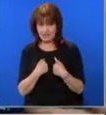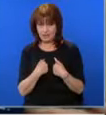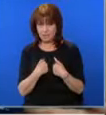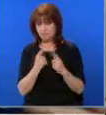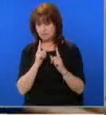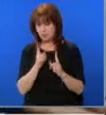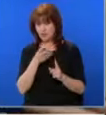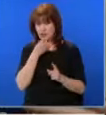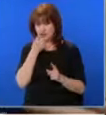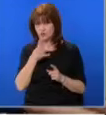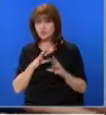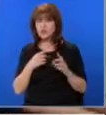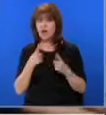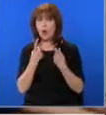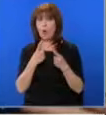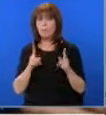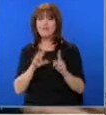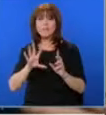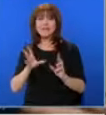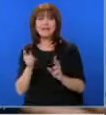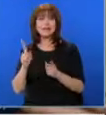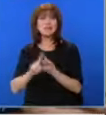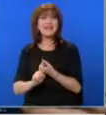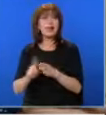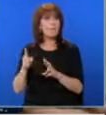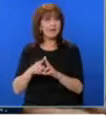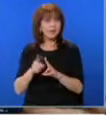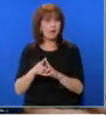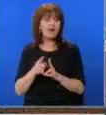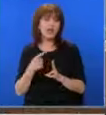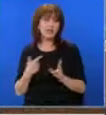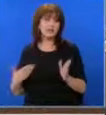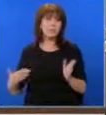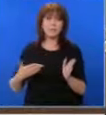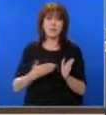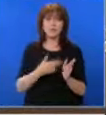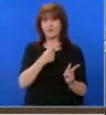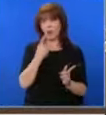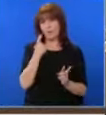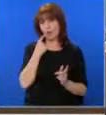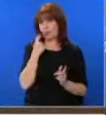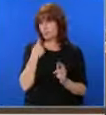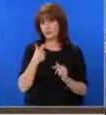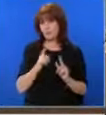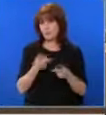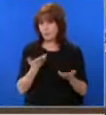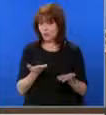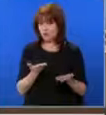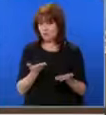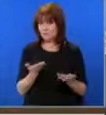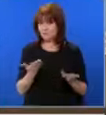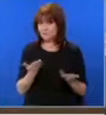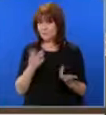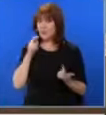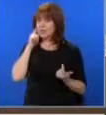Борисов да е в опозиция. Това също Борисов трябва да го разбере. Кое е калчи Борисов задължително трябва да управлява. Според Далян Паевски егото на Христо Иванов